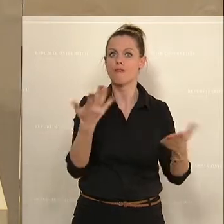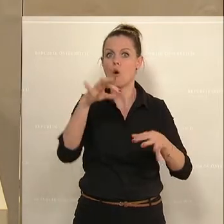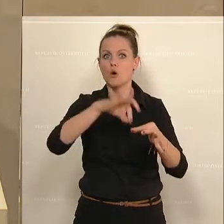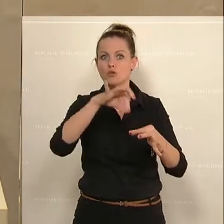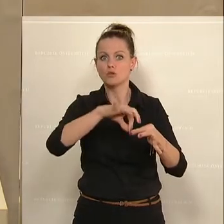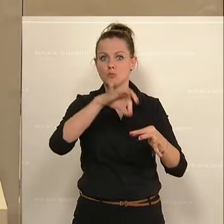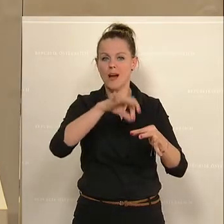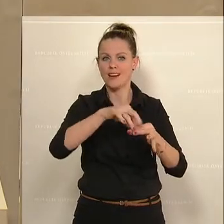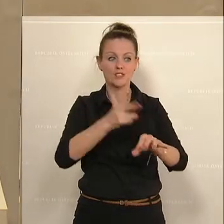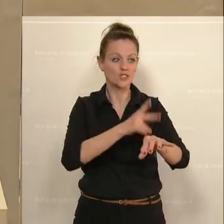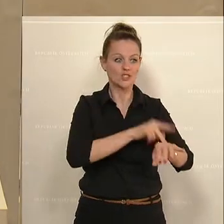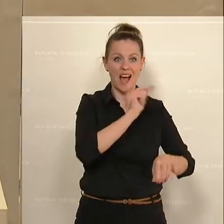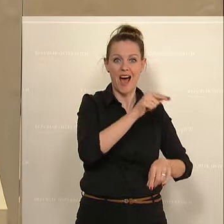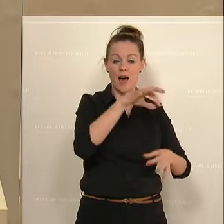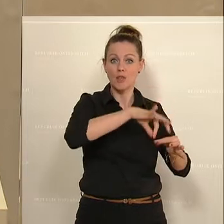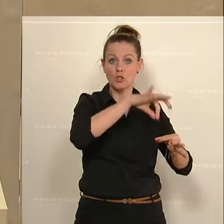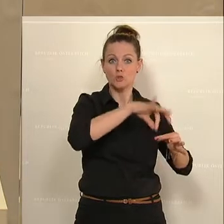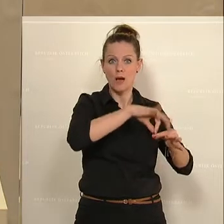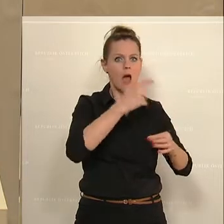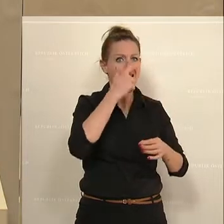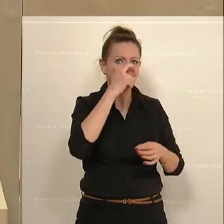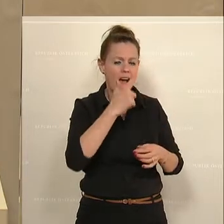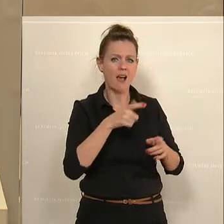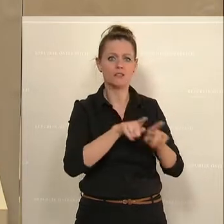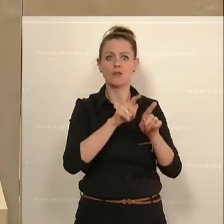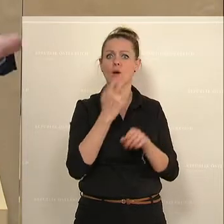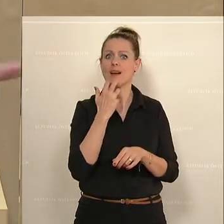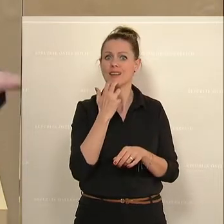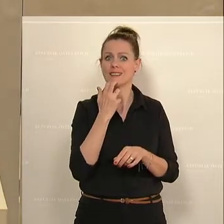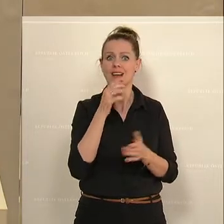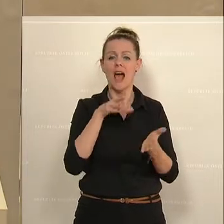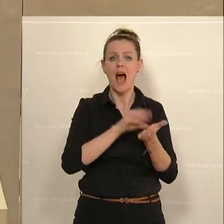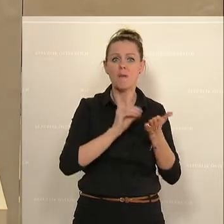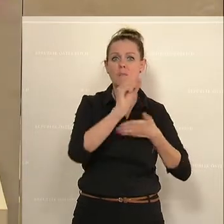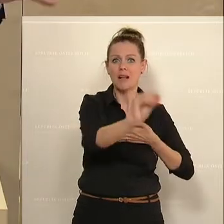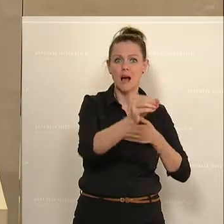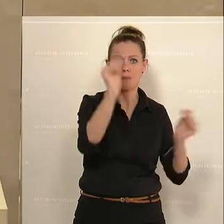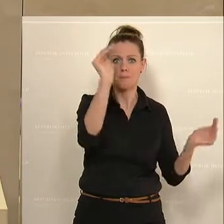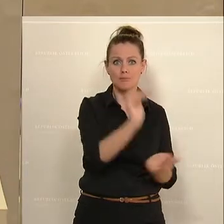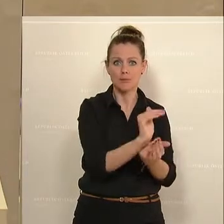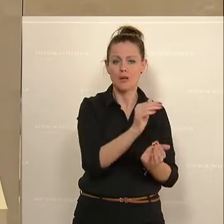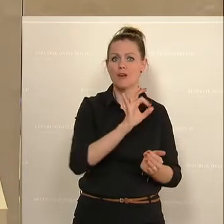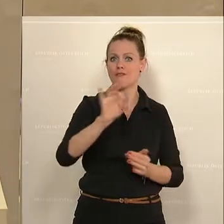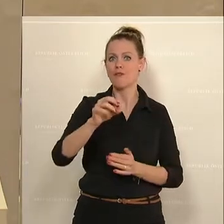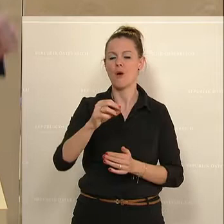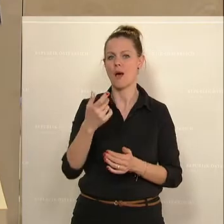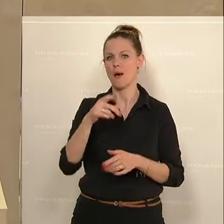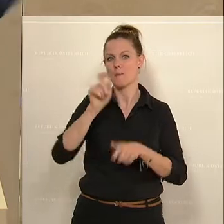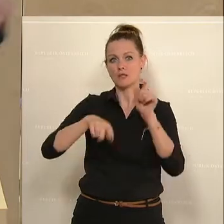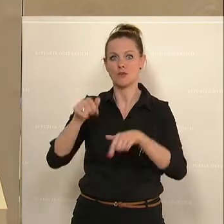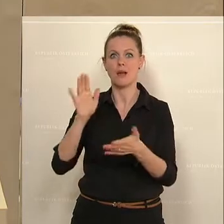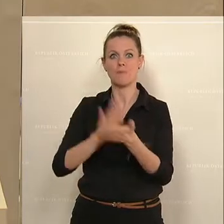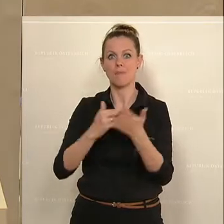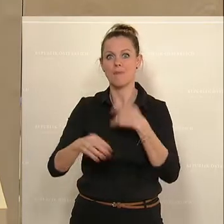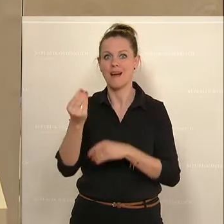Beim Staat, indem wir Gas und Elektrizitätsabgaben gesenkt haben, dass den Menschen mehr Geld bleibt, damit sie es